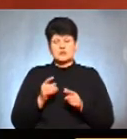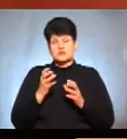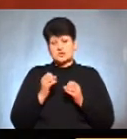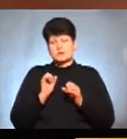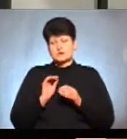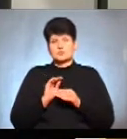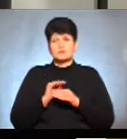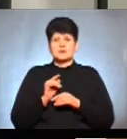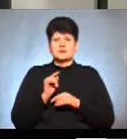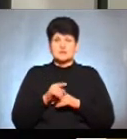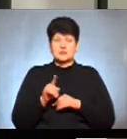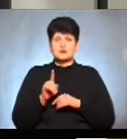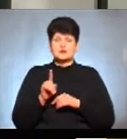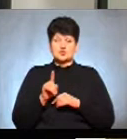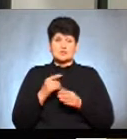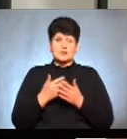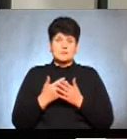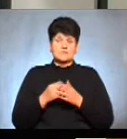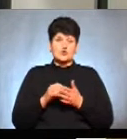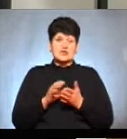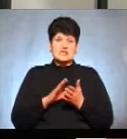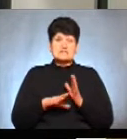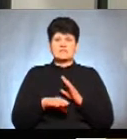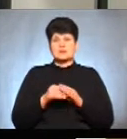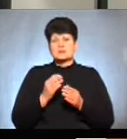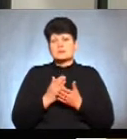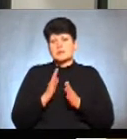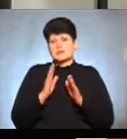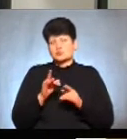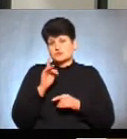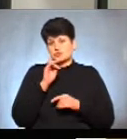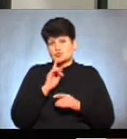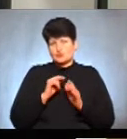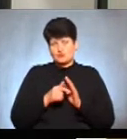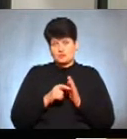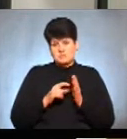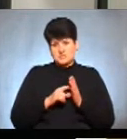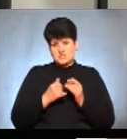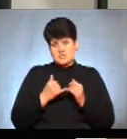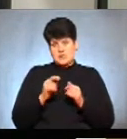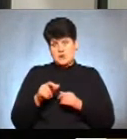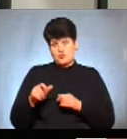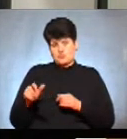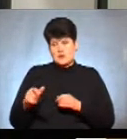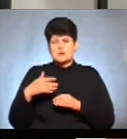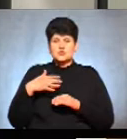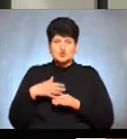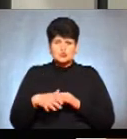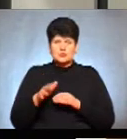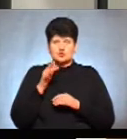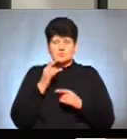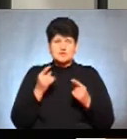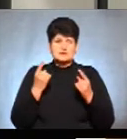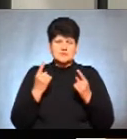того, що, власне, напевно, реєстр виборців має бути в більш зручному приміщенні для людей. Тому що зрозуміло, що під час такої